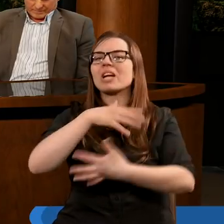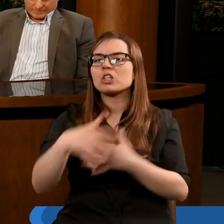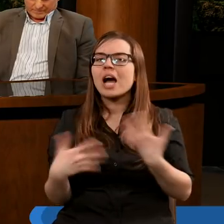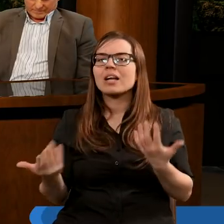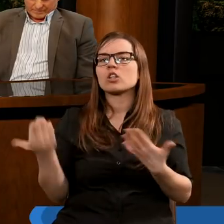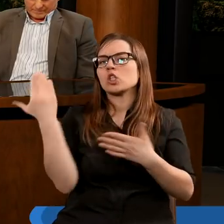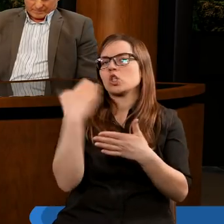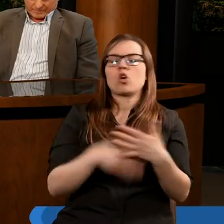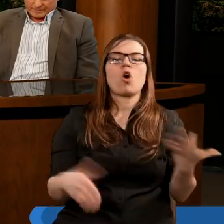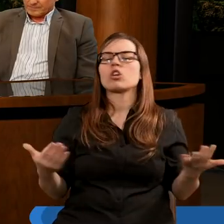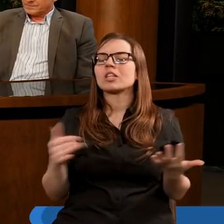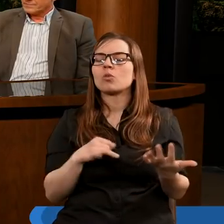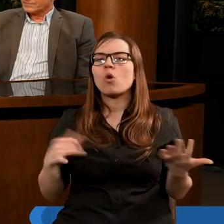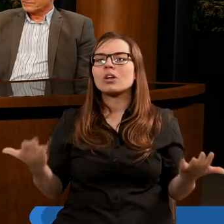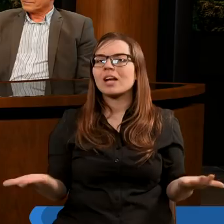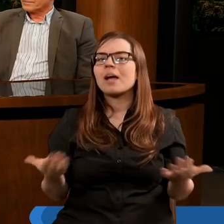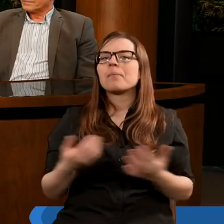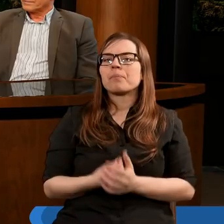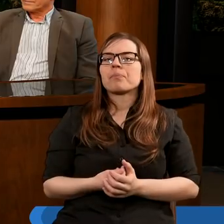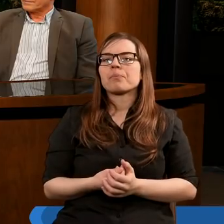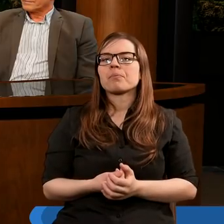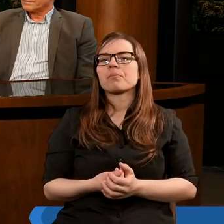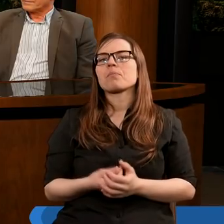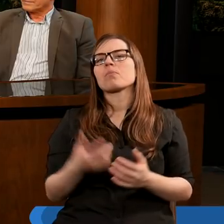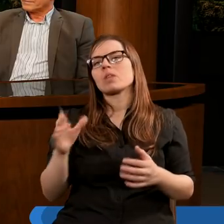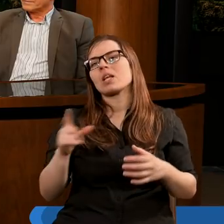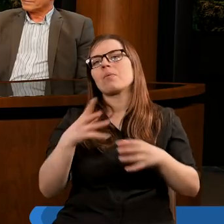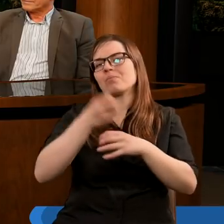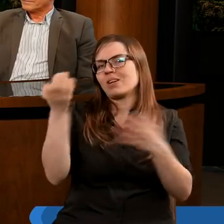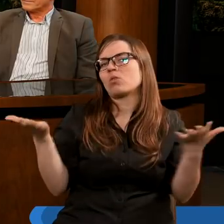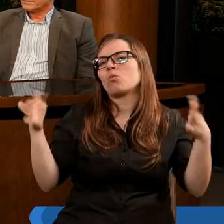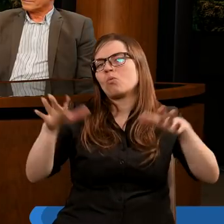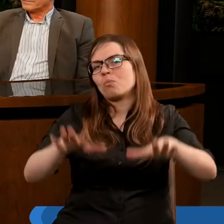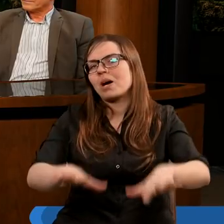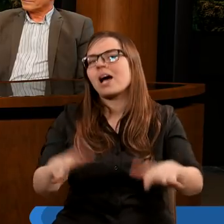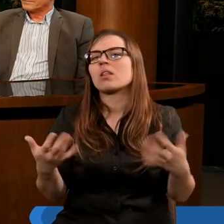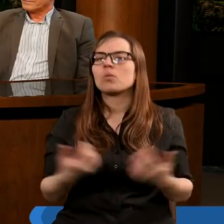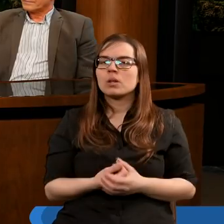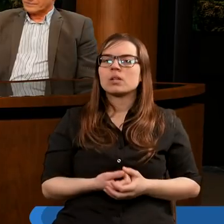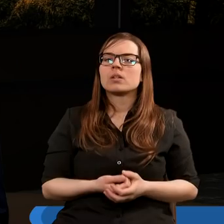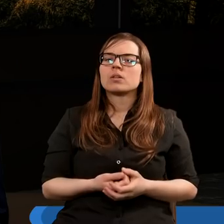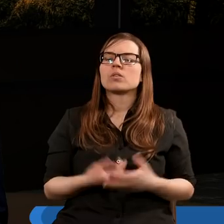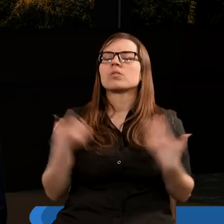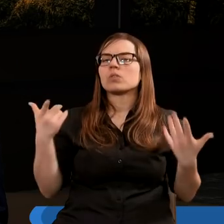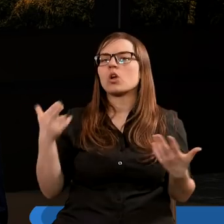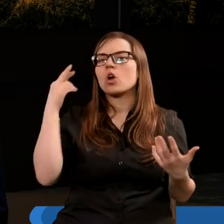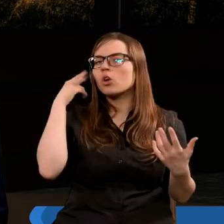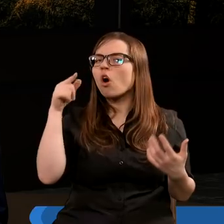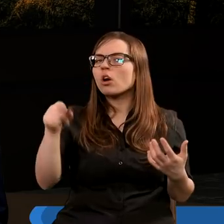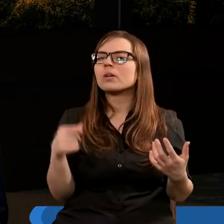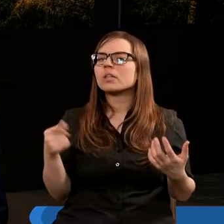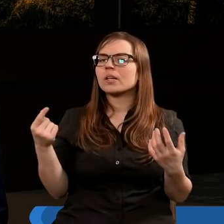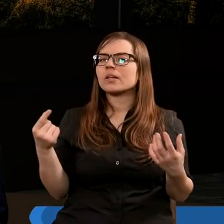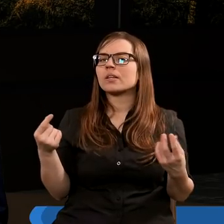skończyło się. To jest z góry upadły system. Też musimy rozumieć to,